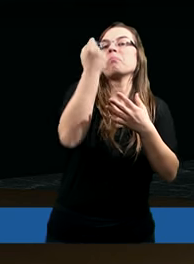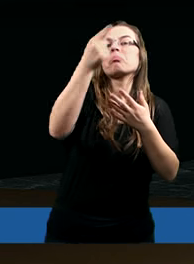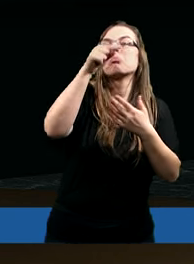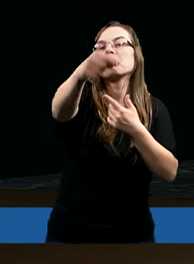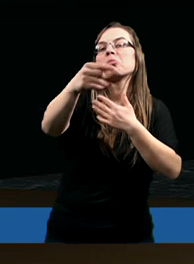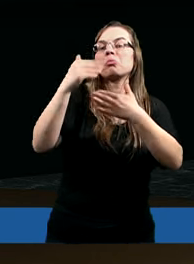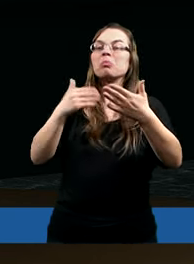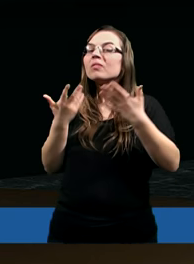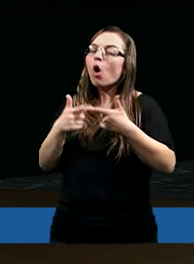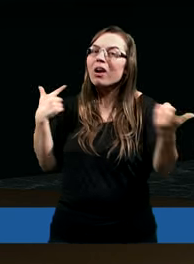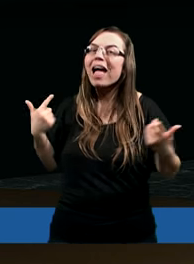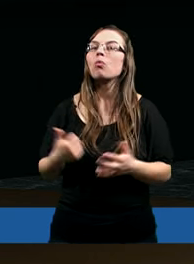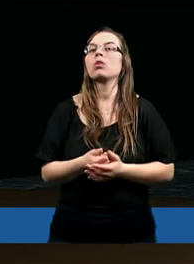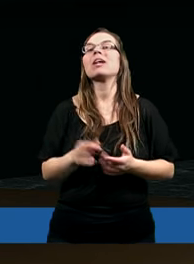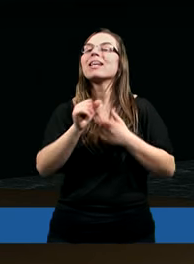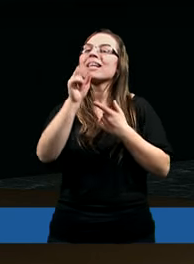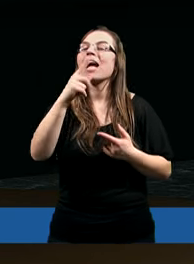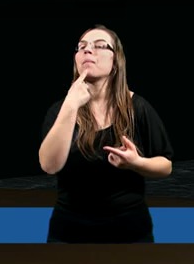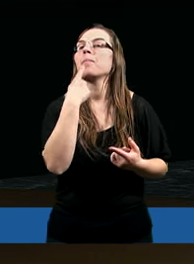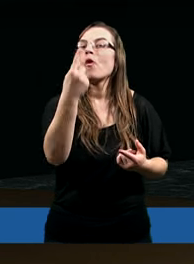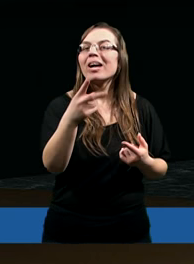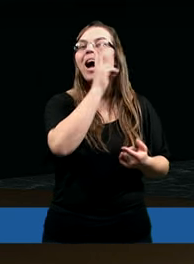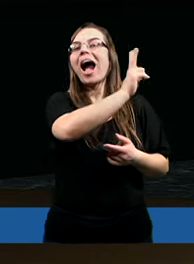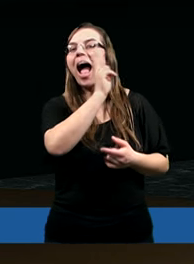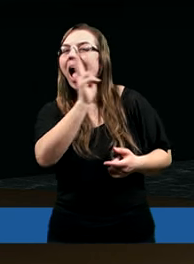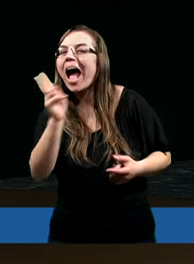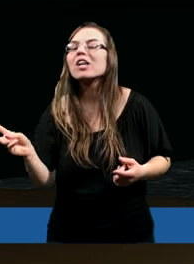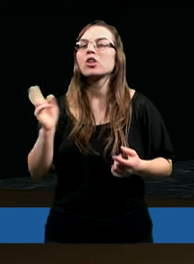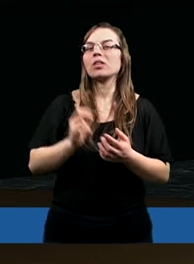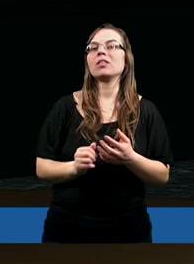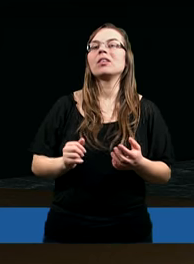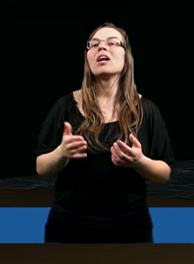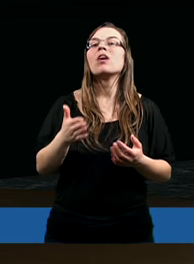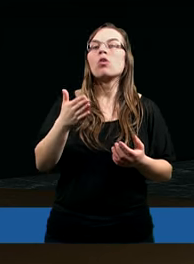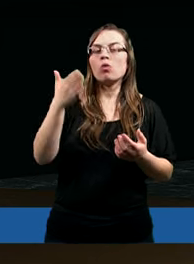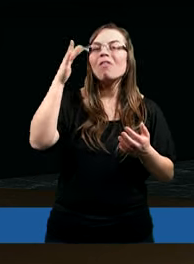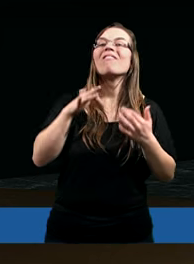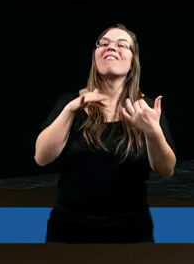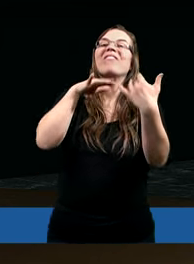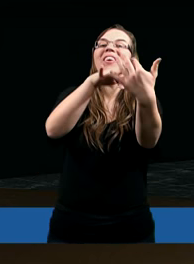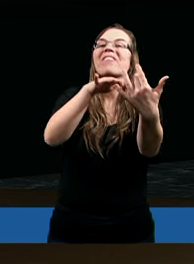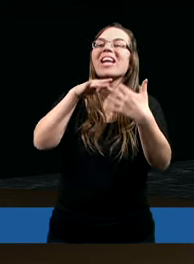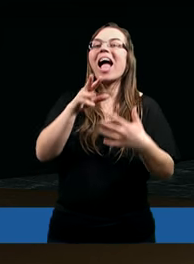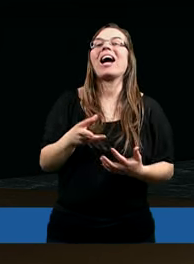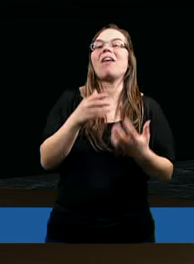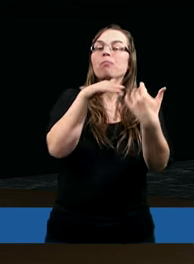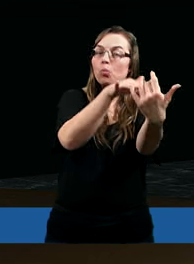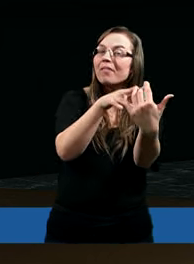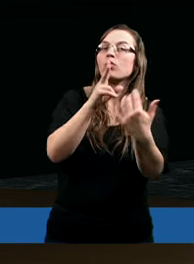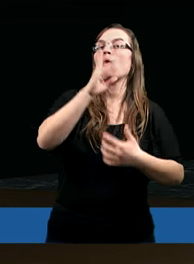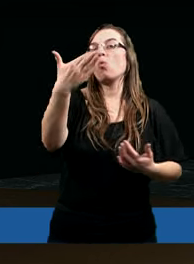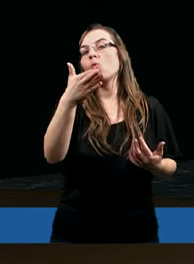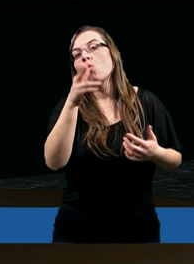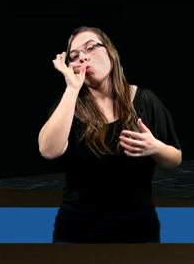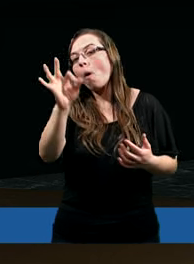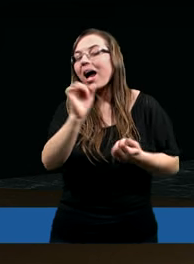Jest takie powiedzenie, że każdy wiera jakiś wpływ albo ku dobremu, albo ku